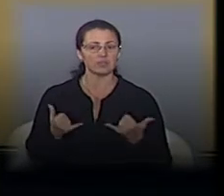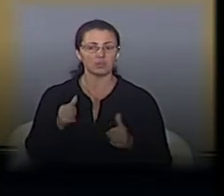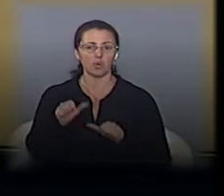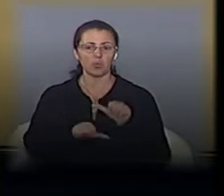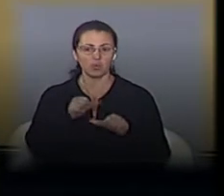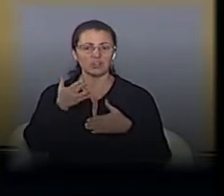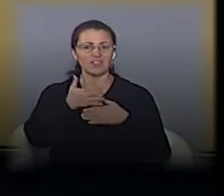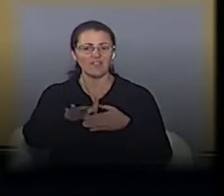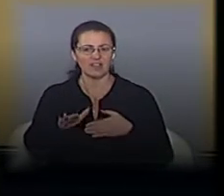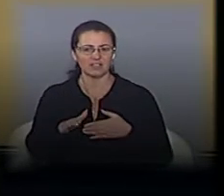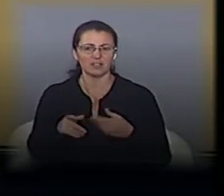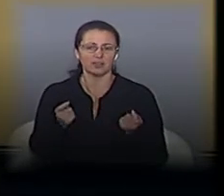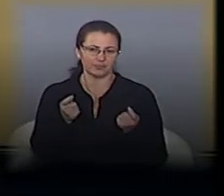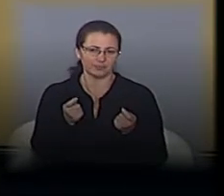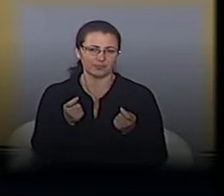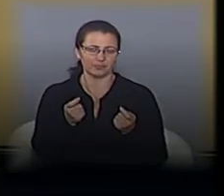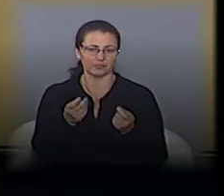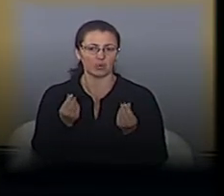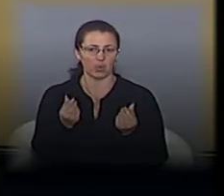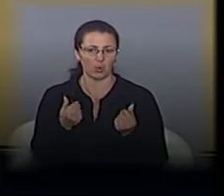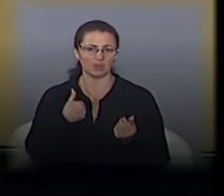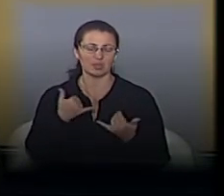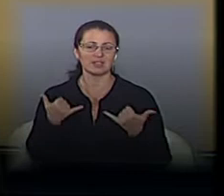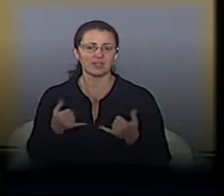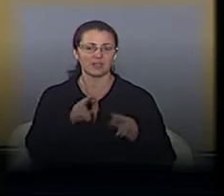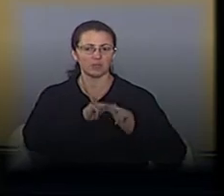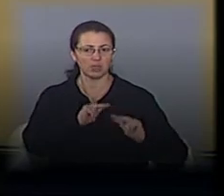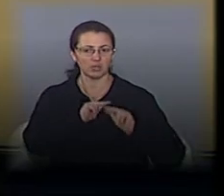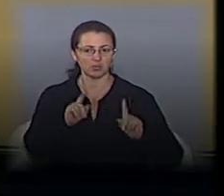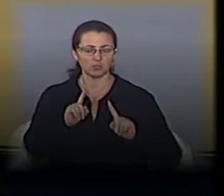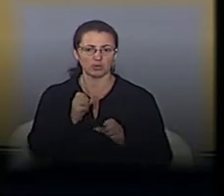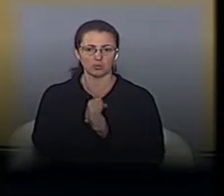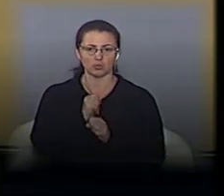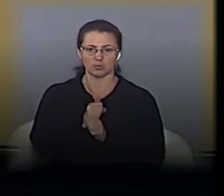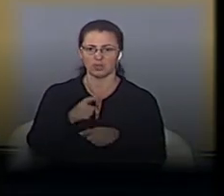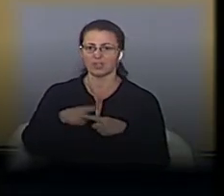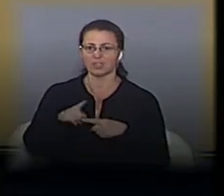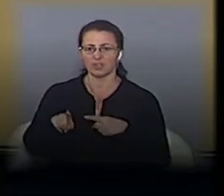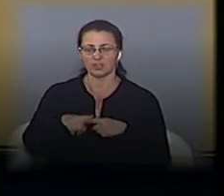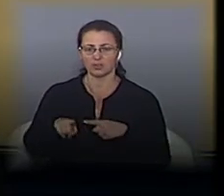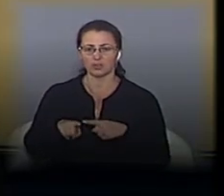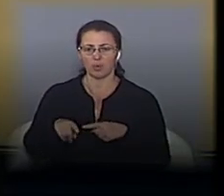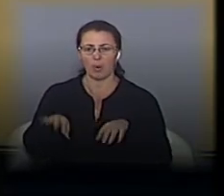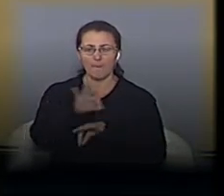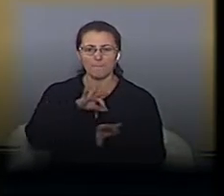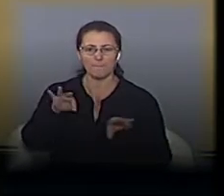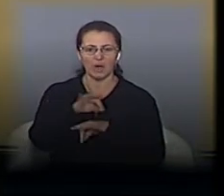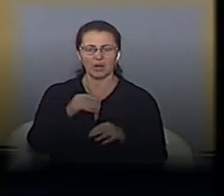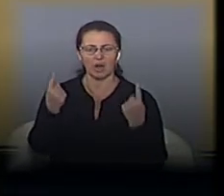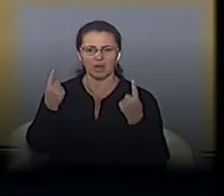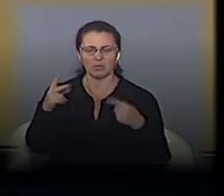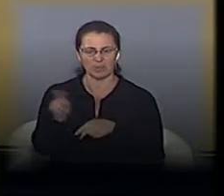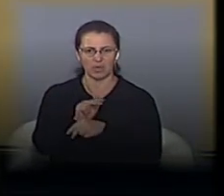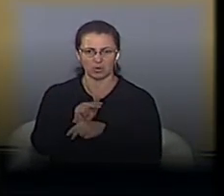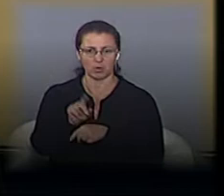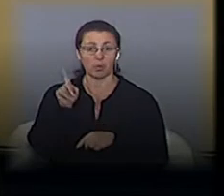виділені поки що незначні кошти, ми зараз працюємо над тим, щоб виготовити швидко проєкт її капітального реконструкції, так, що